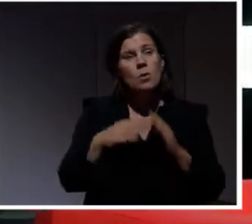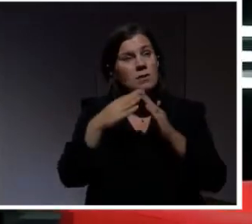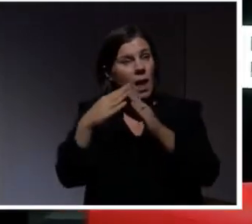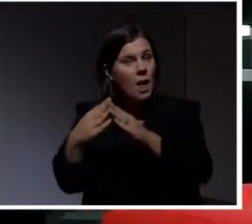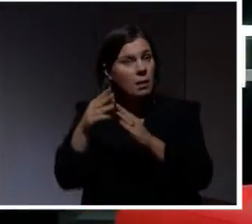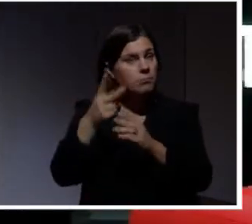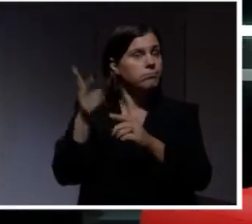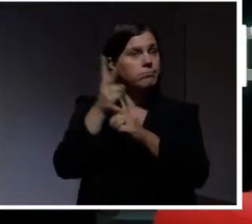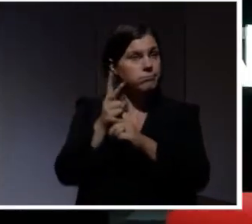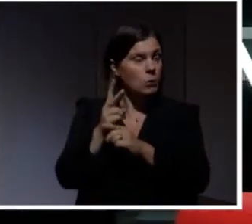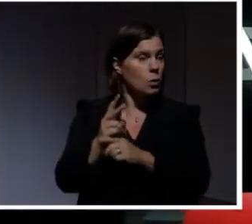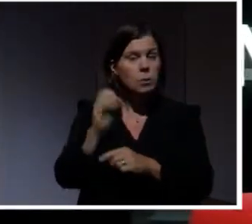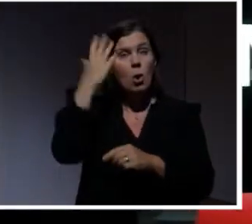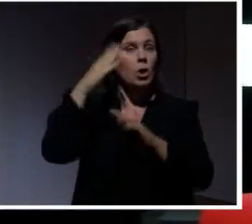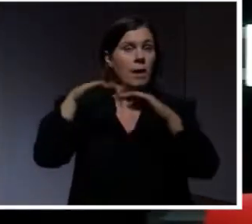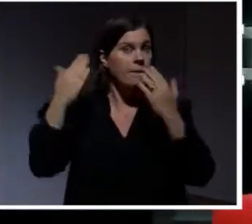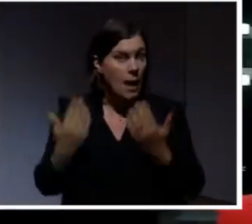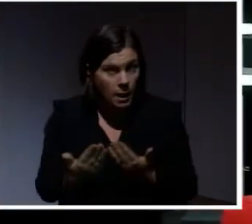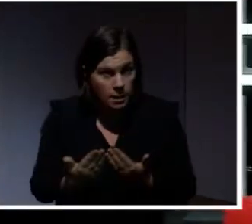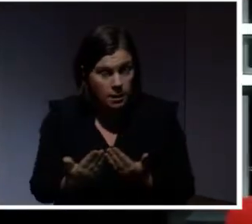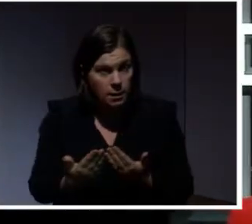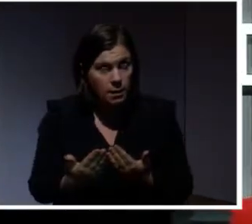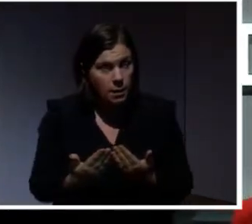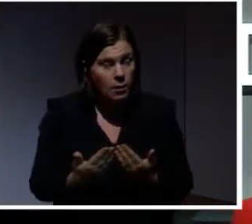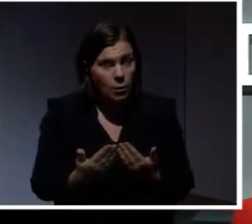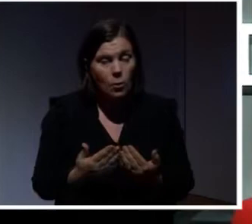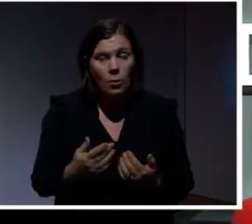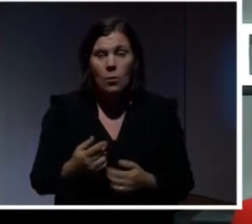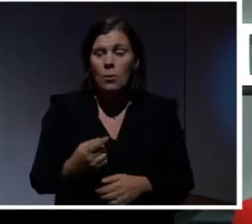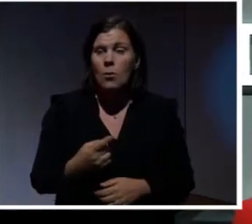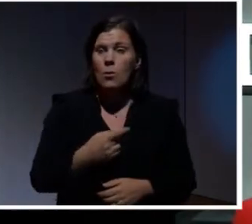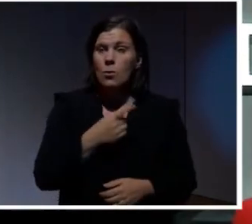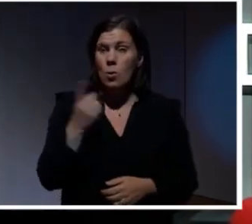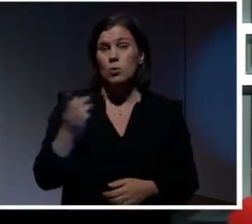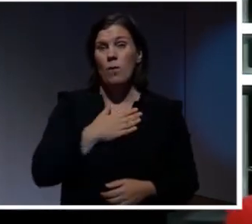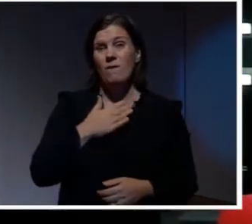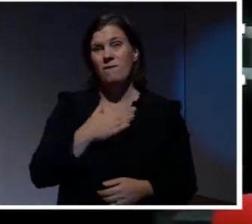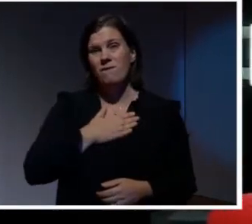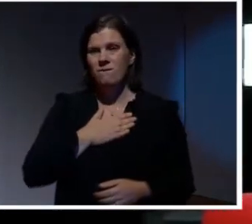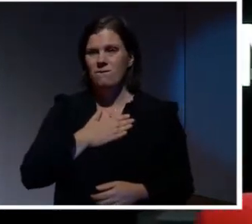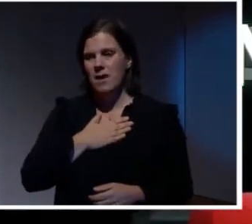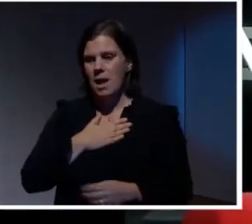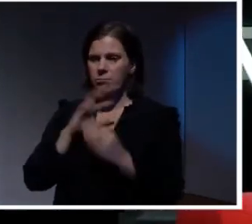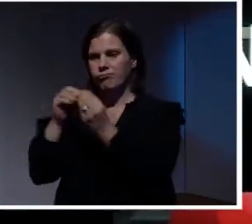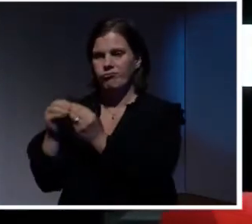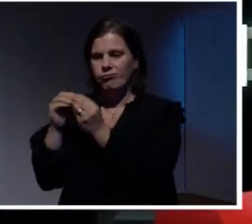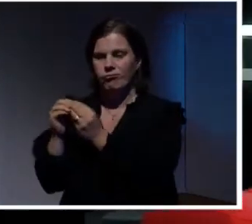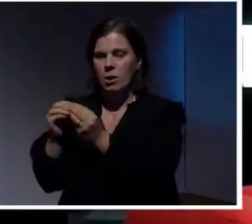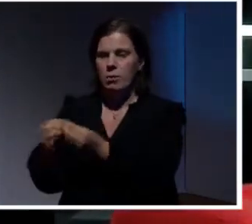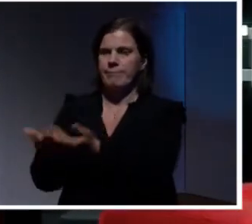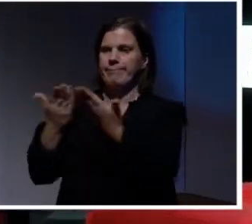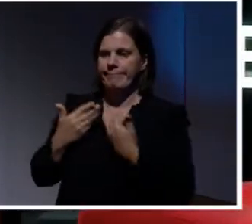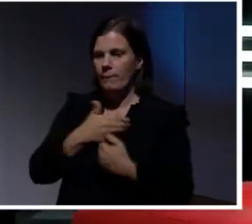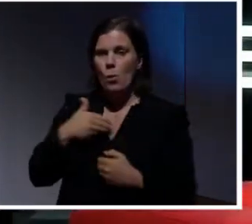Varför inte en smartare värld? Och saken är ju den att de som ligger bakom det här. Och som vill göra vårt liv så himla enkelt. Och